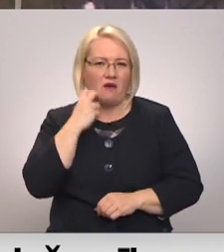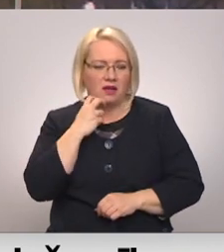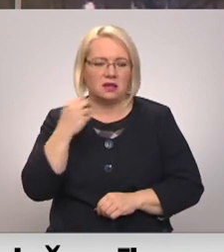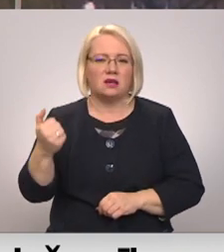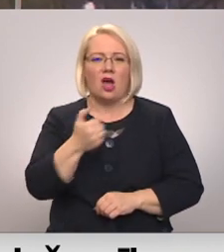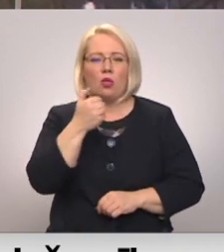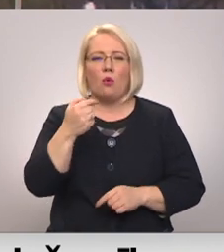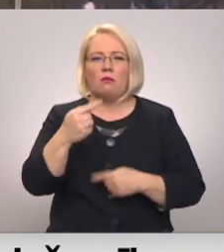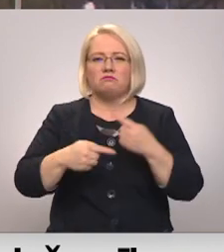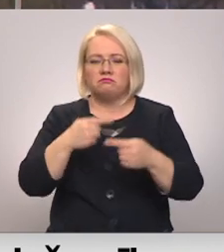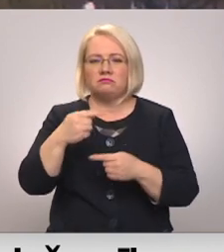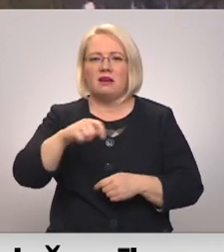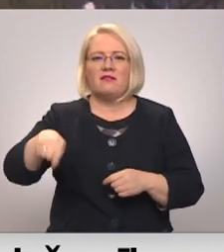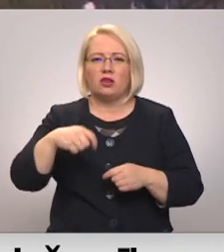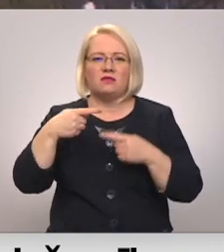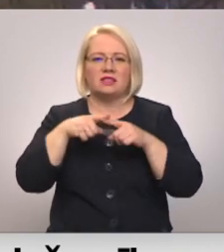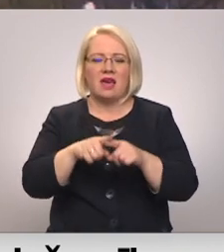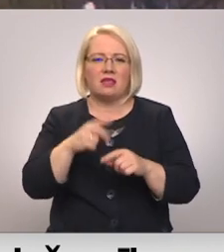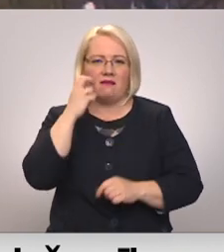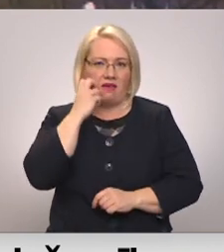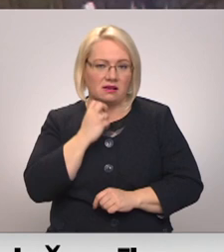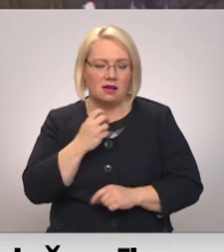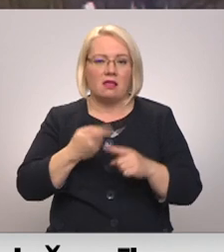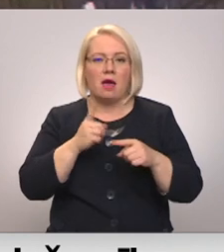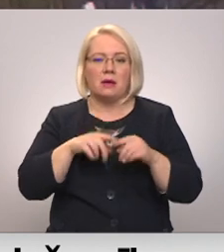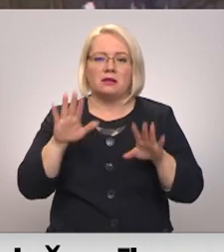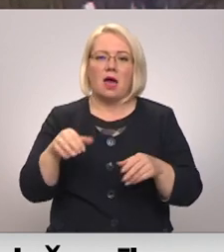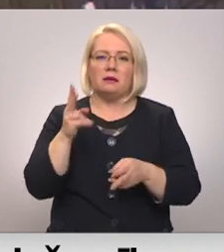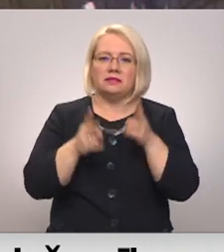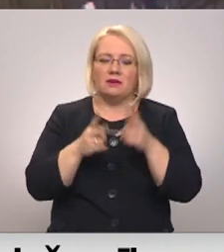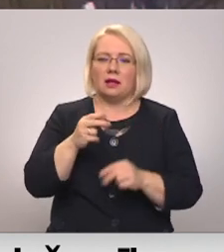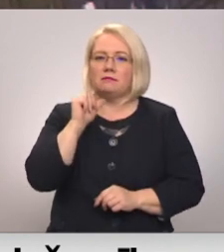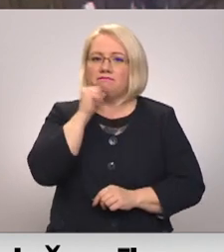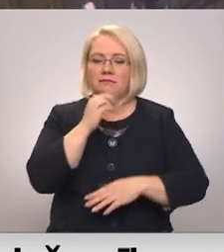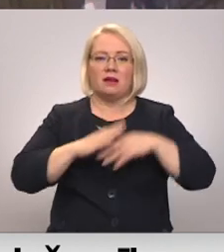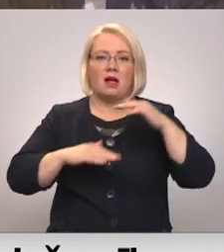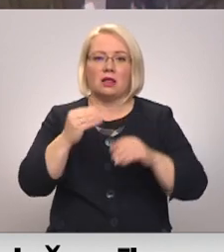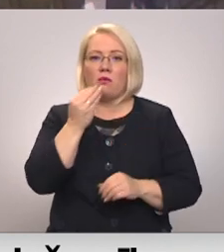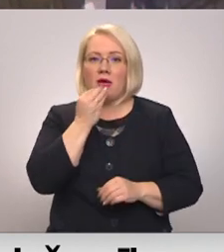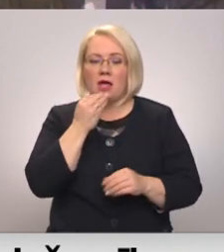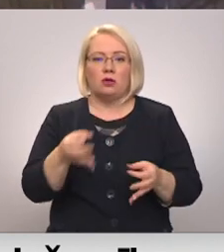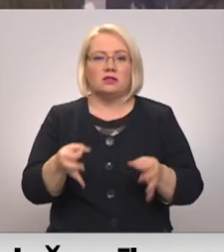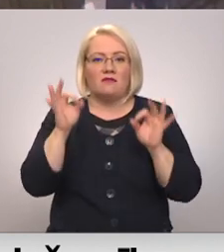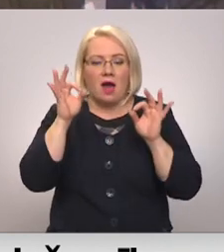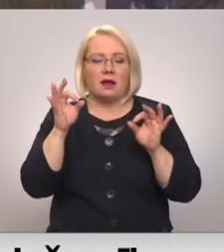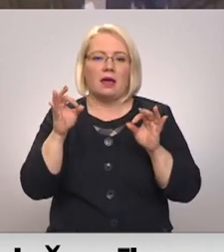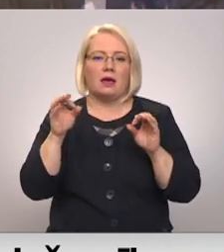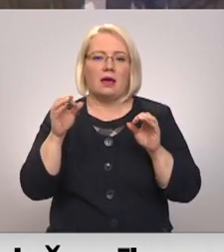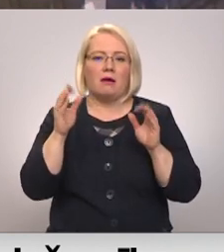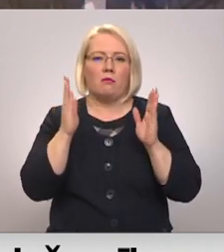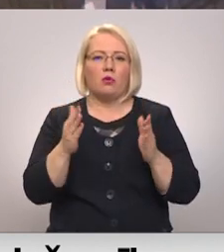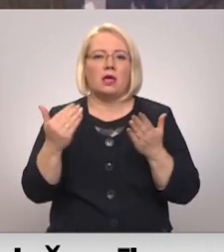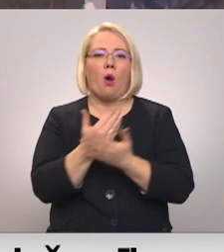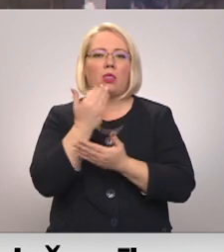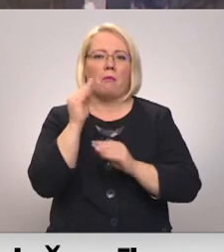Gada gaitā daudz vieta virtuvis iekārtas ir nolietojušās. Tāpēc, lai pagatavotu gārdu un kvalitatīvu ēdienu, svarīgi rast jauno aprīkojumu. Un te